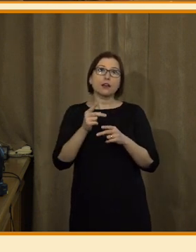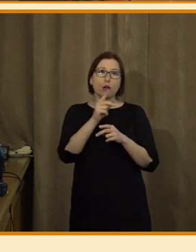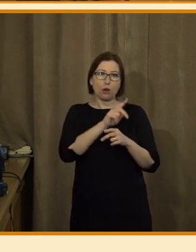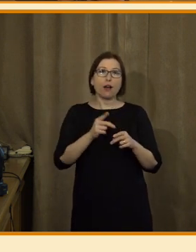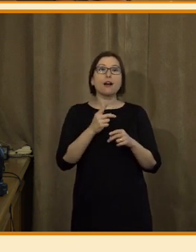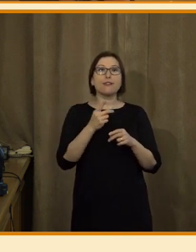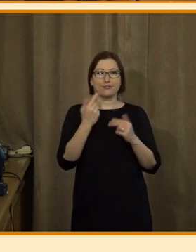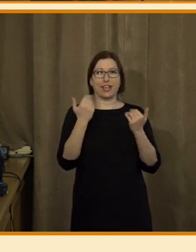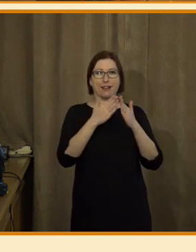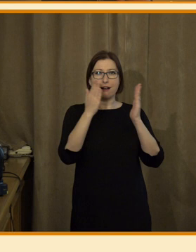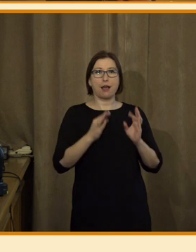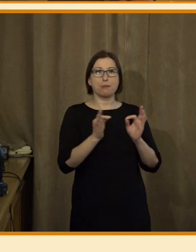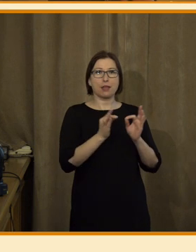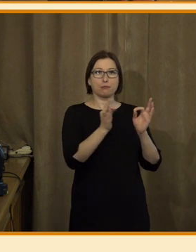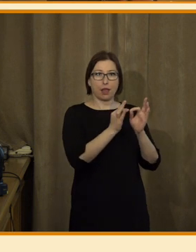Brothera,